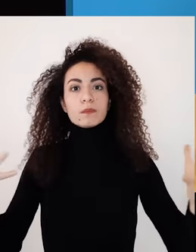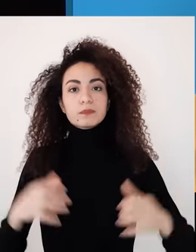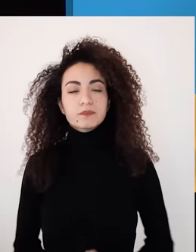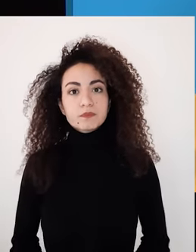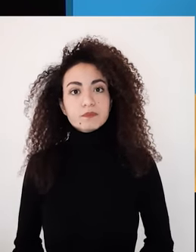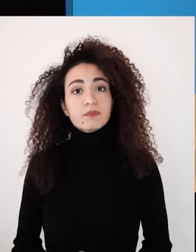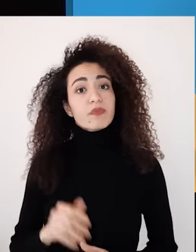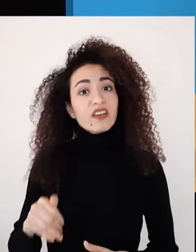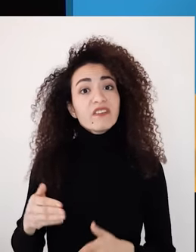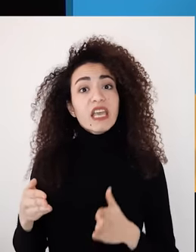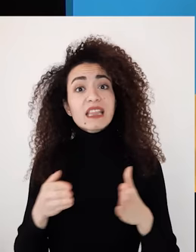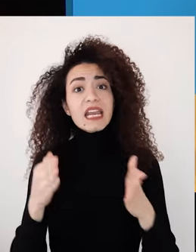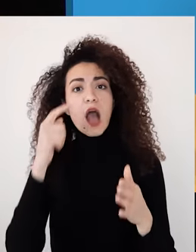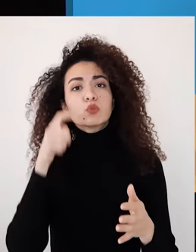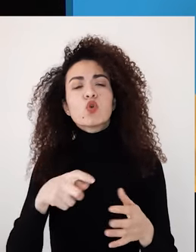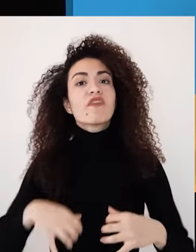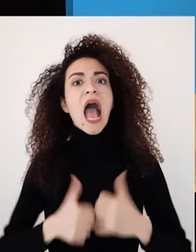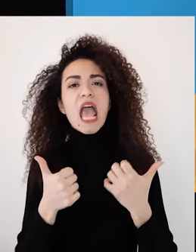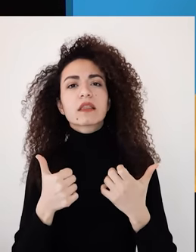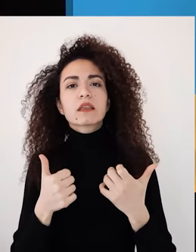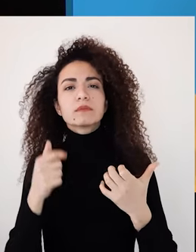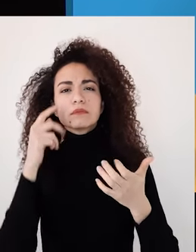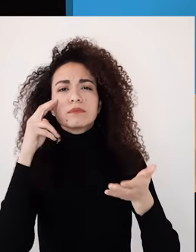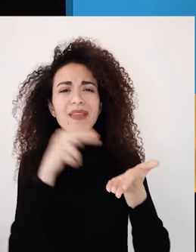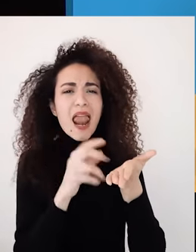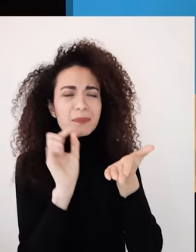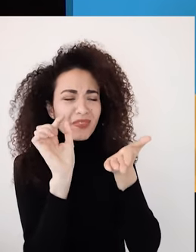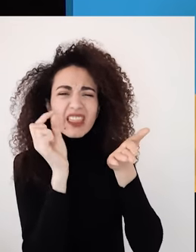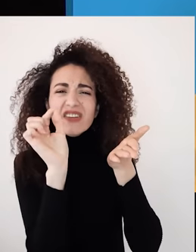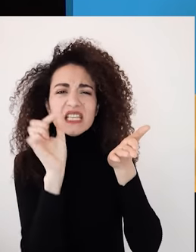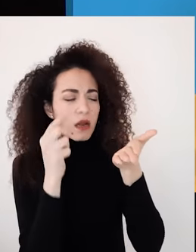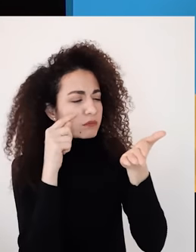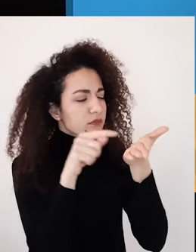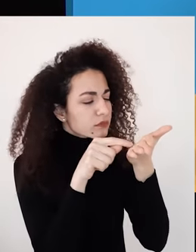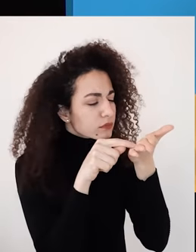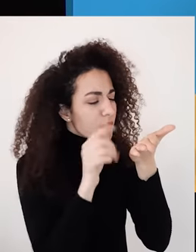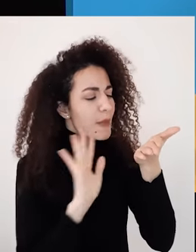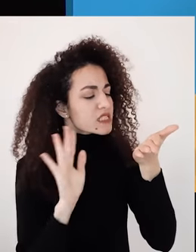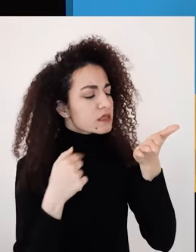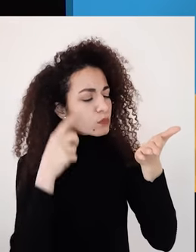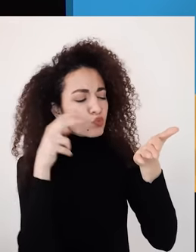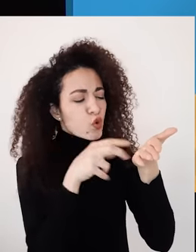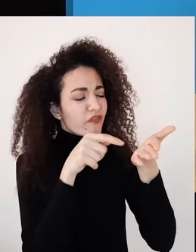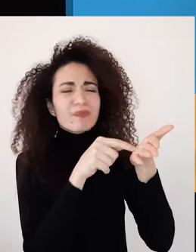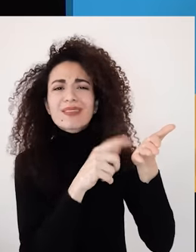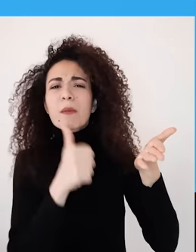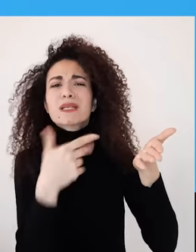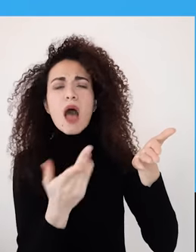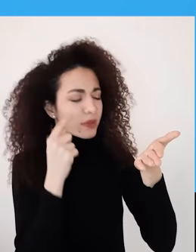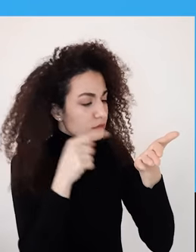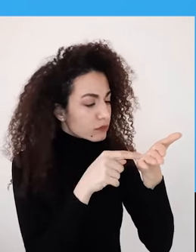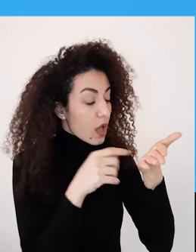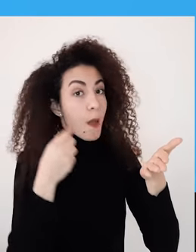مجزئة للنظر لوقائع الحياة طريقة تنظر إلى الأجزاء وبتجاه النوعا ما الصورة الشاملة للواقع